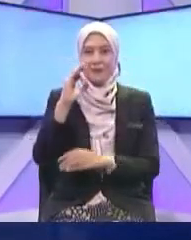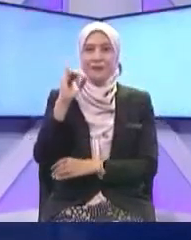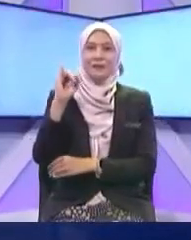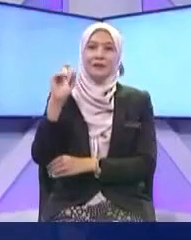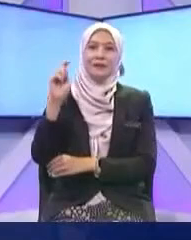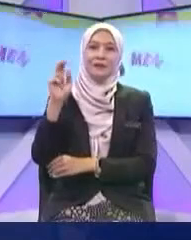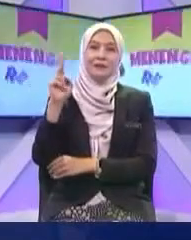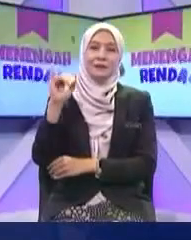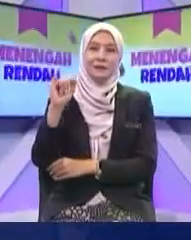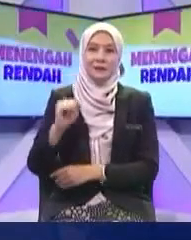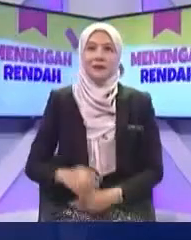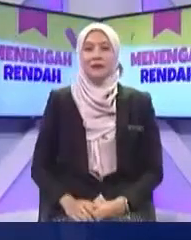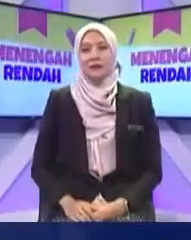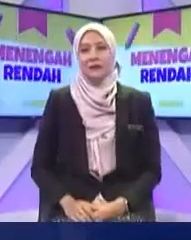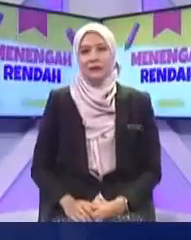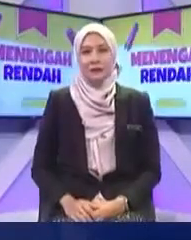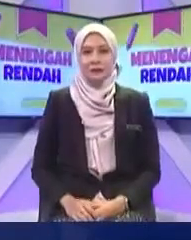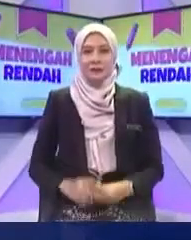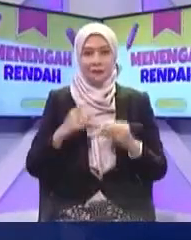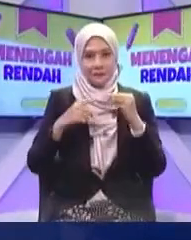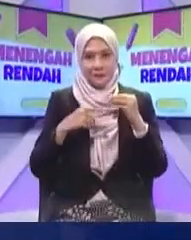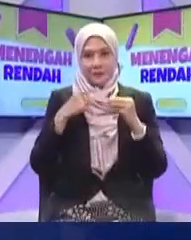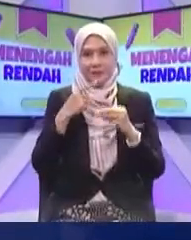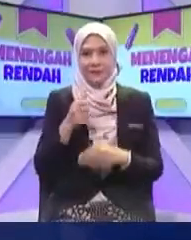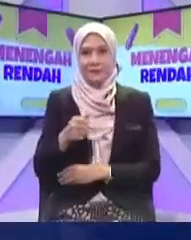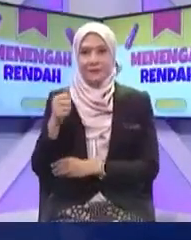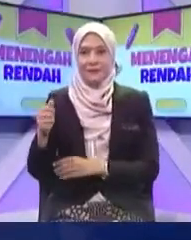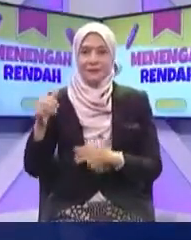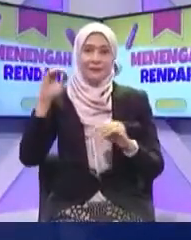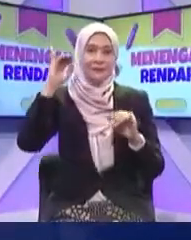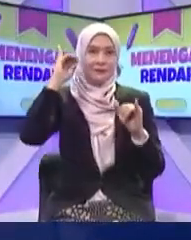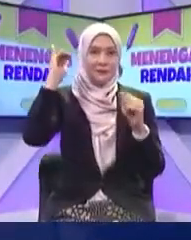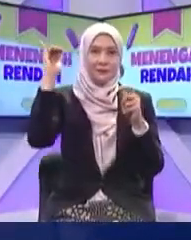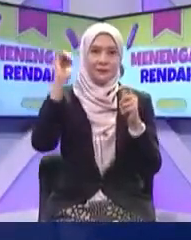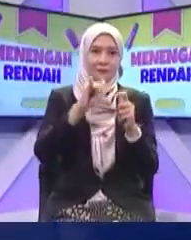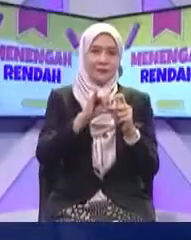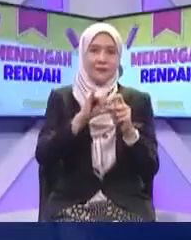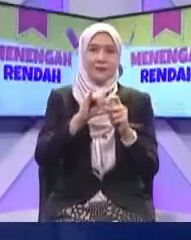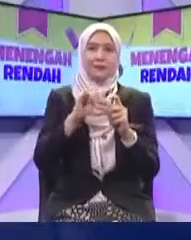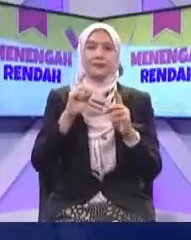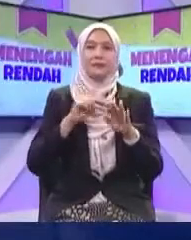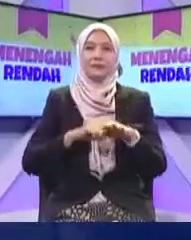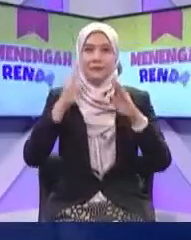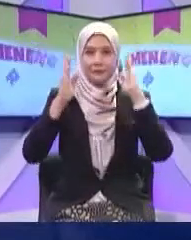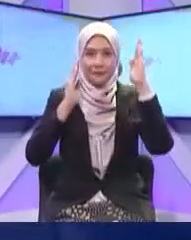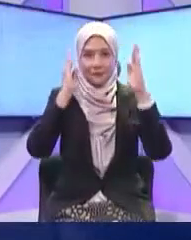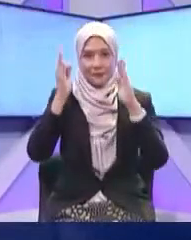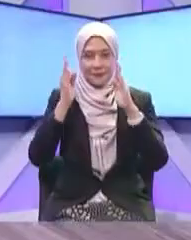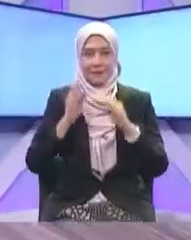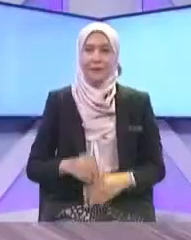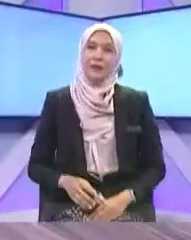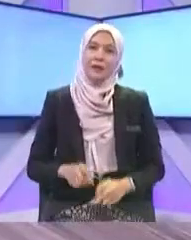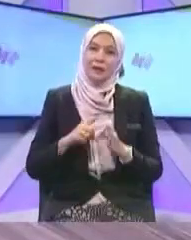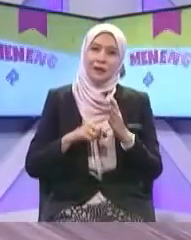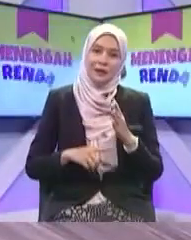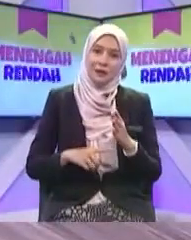Berkenaan dengan Alat telekomunikasi Di Malaysia Ya betul Pastinya Bahkan ada cikgu Kepentingan dan juga Faedahnya Ya pasti